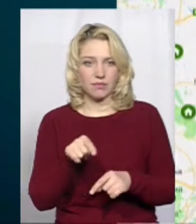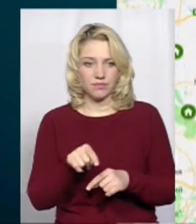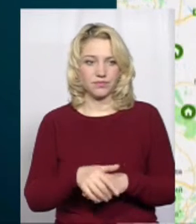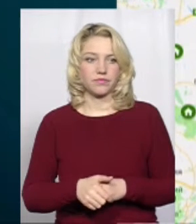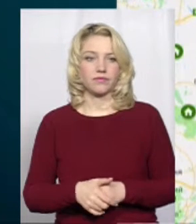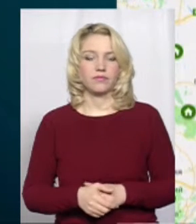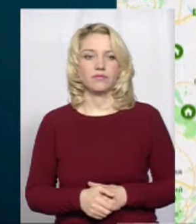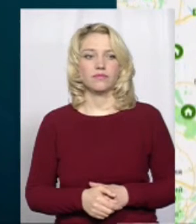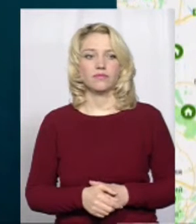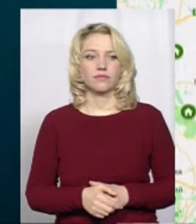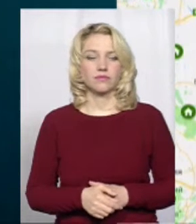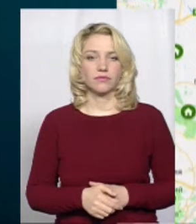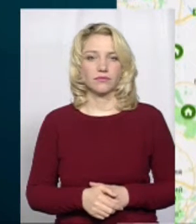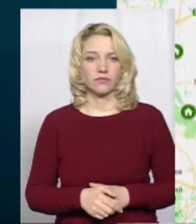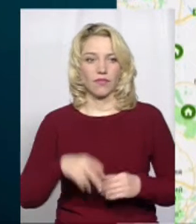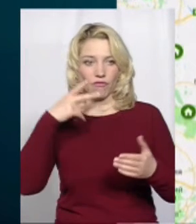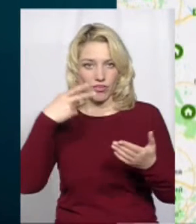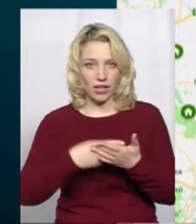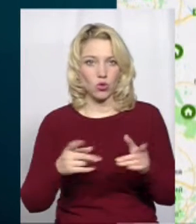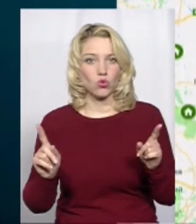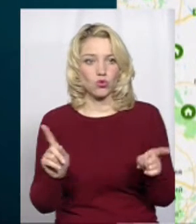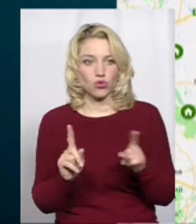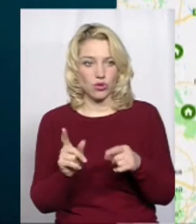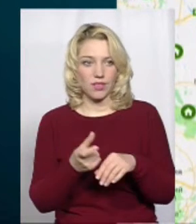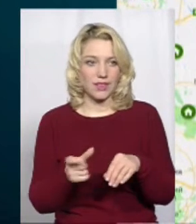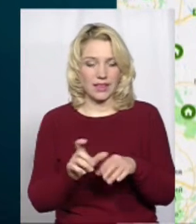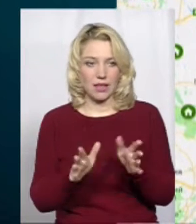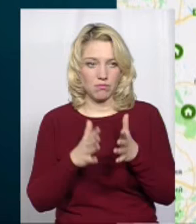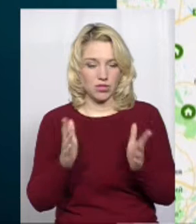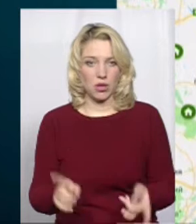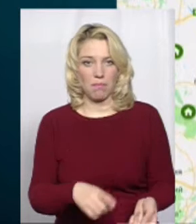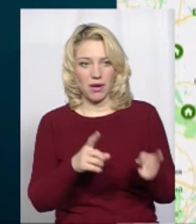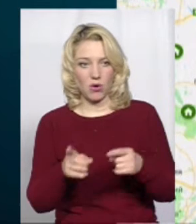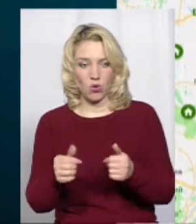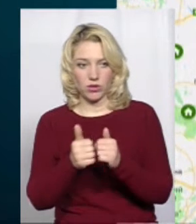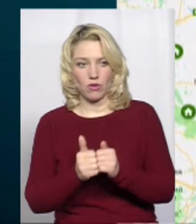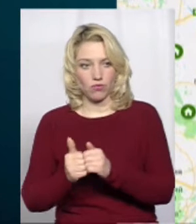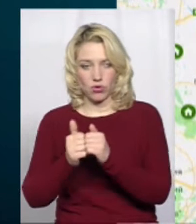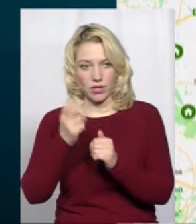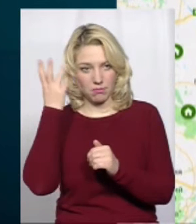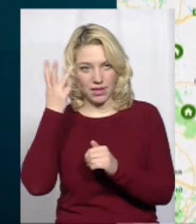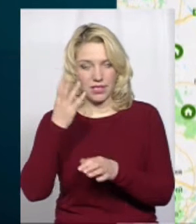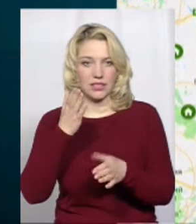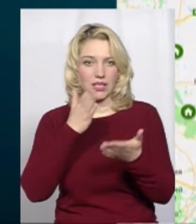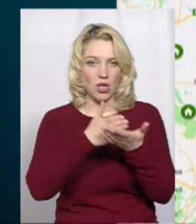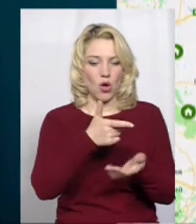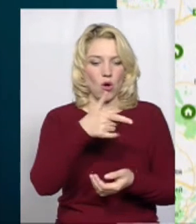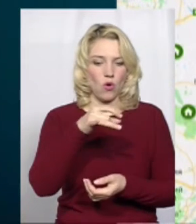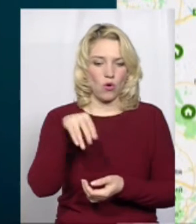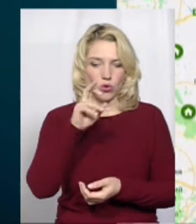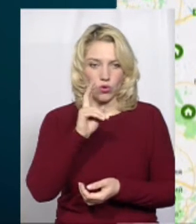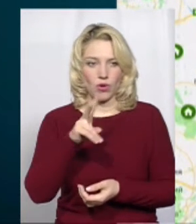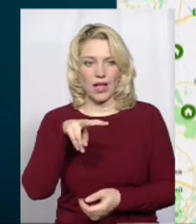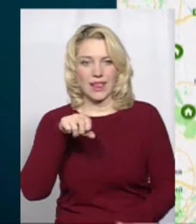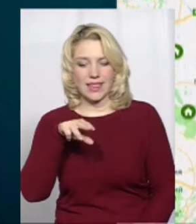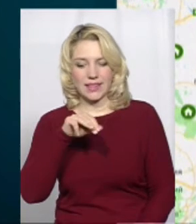видно, що найбільше переходів довкола Хмельницького у напрямку Городка, Летичева,